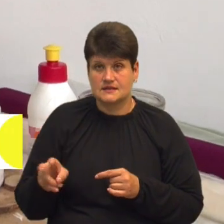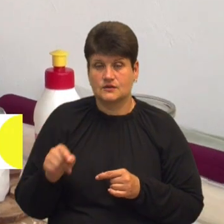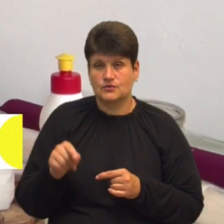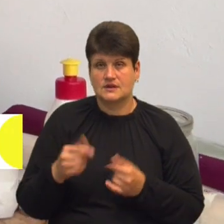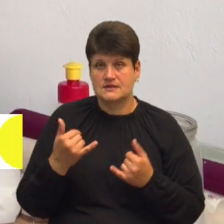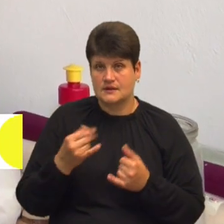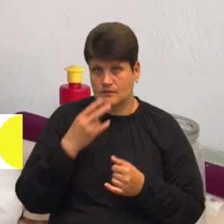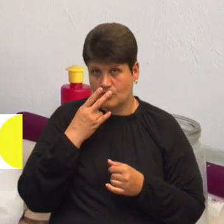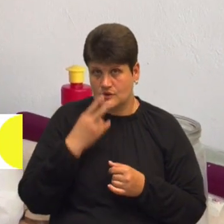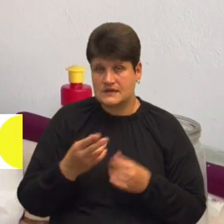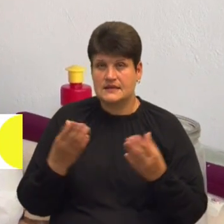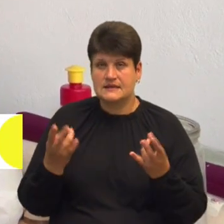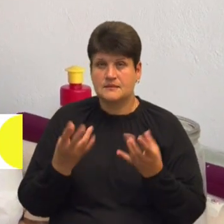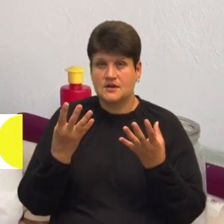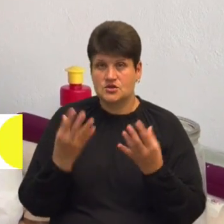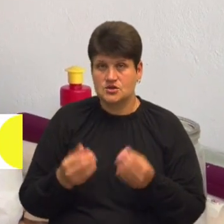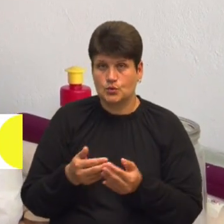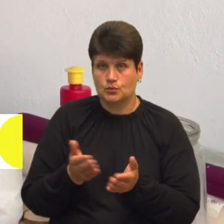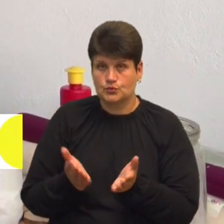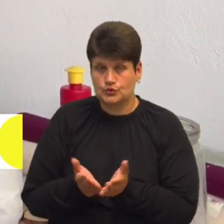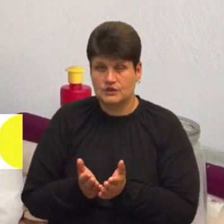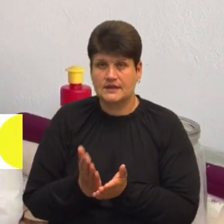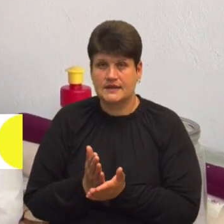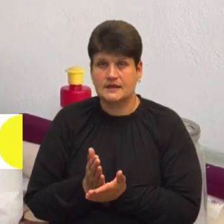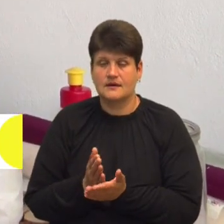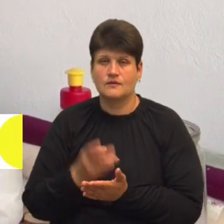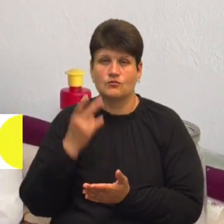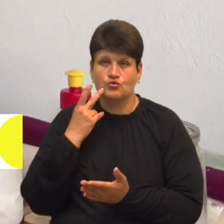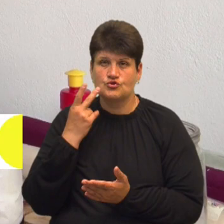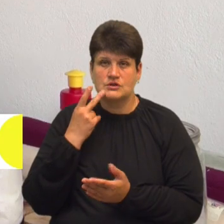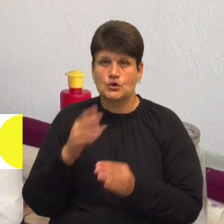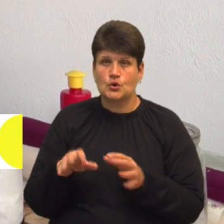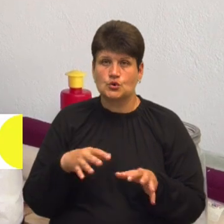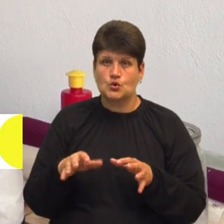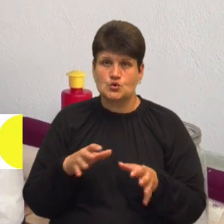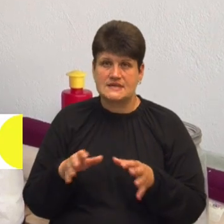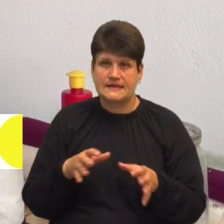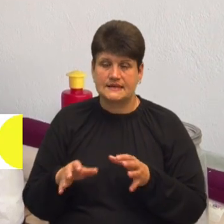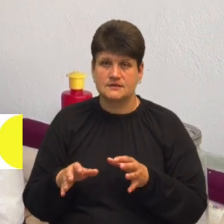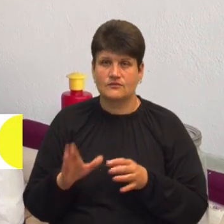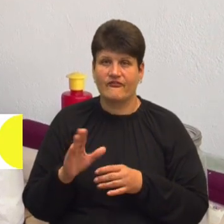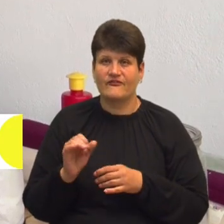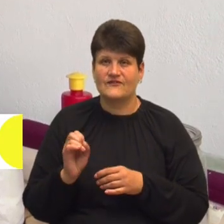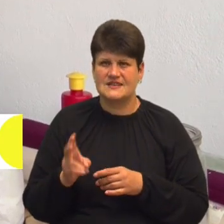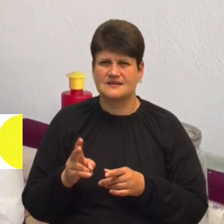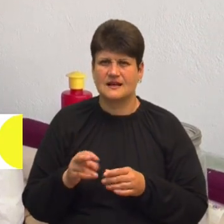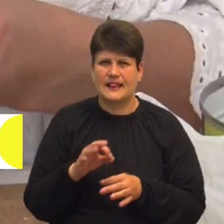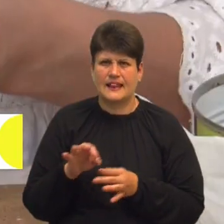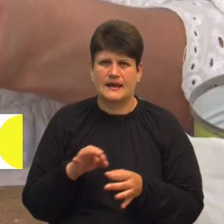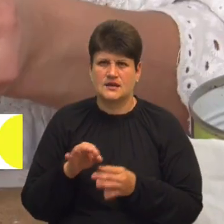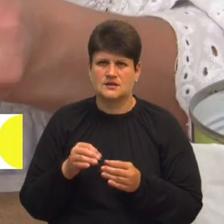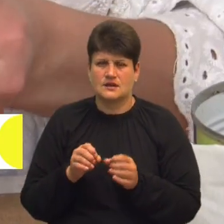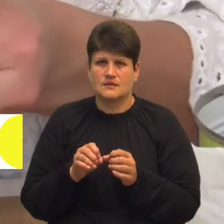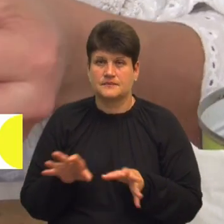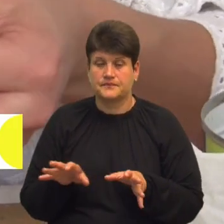продемонструю, потрібно ще одну посудину, де я постійно повинна трошки потрусити, щоб віск лишній в мене попав.